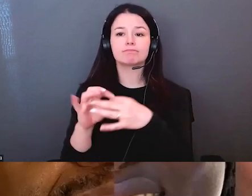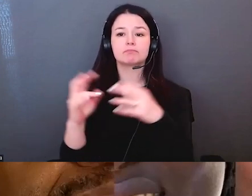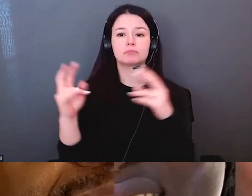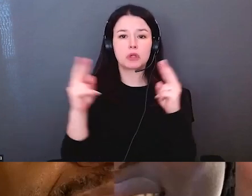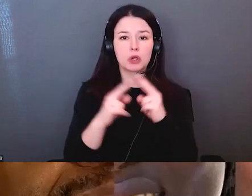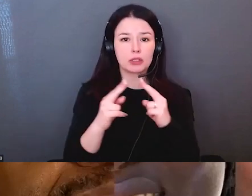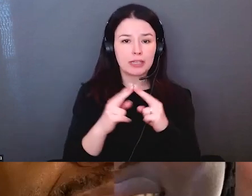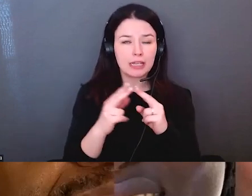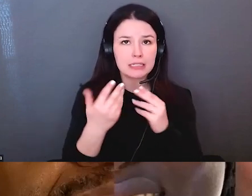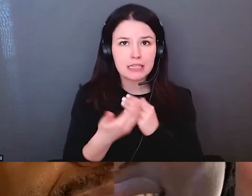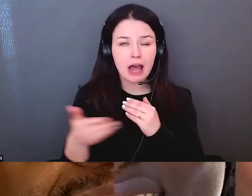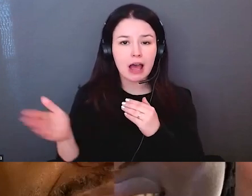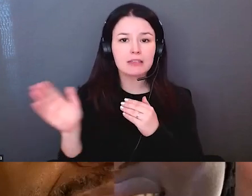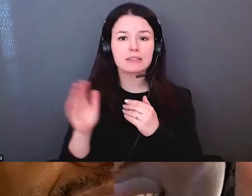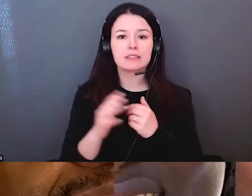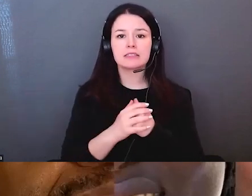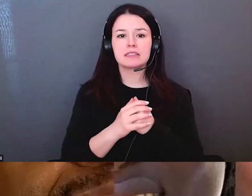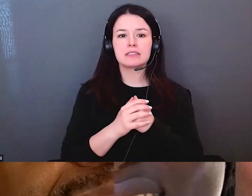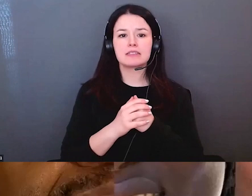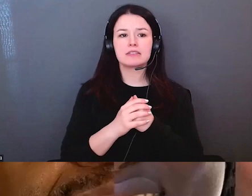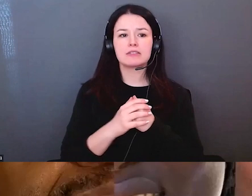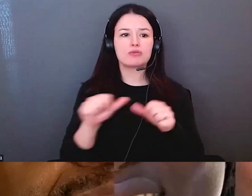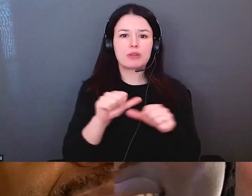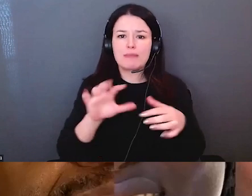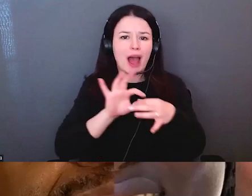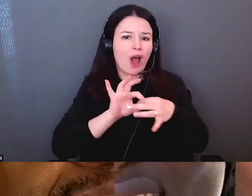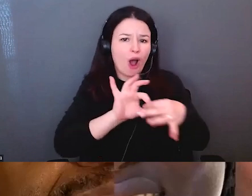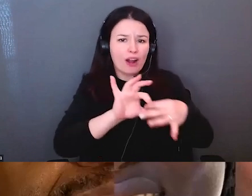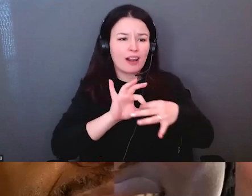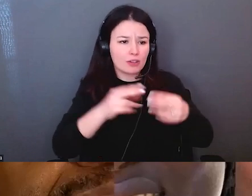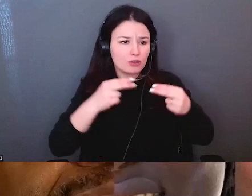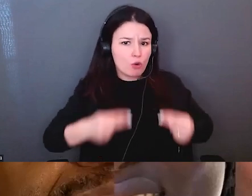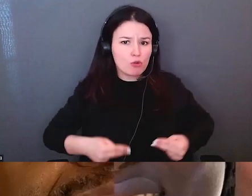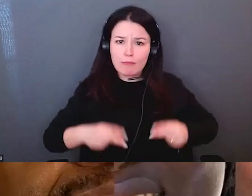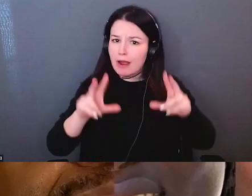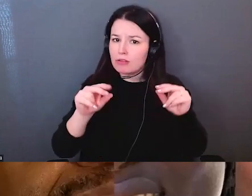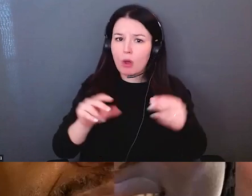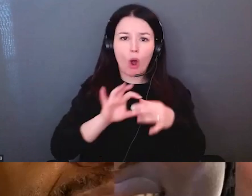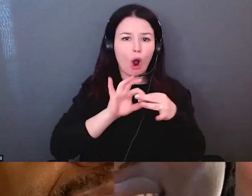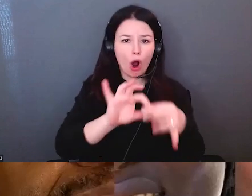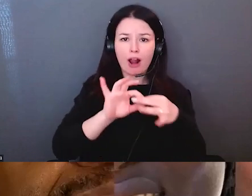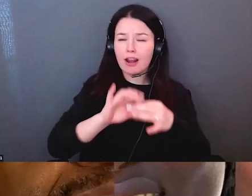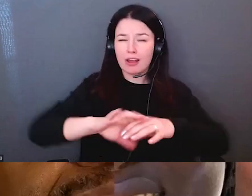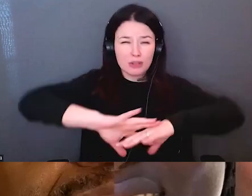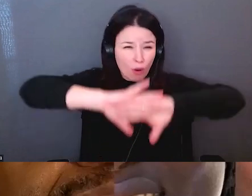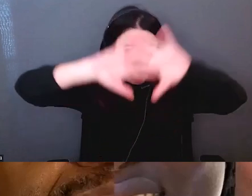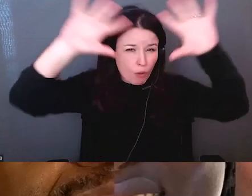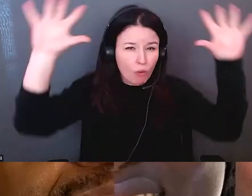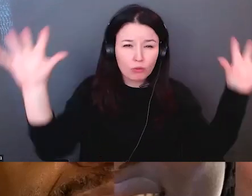côtés. Métaphoriquement parlant, pour moi, c'est la représentation